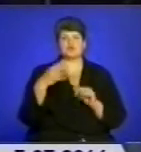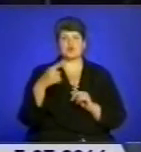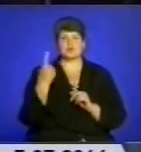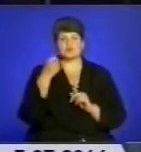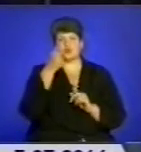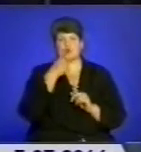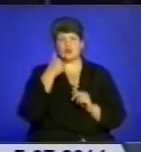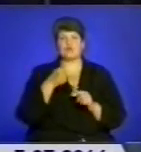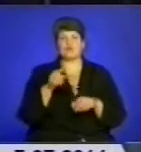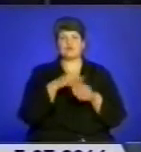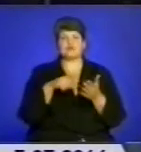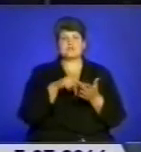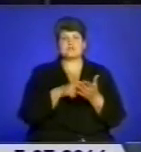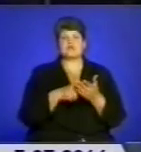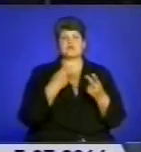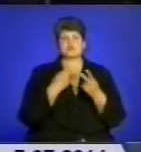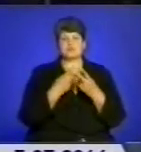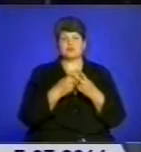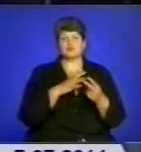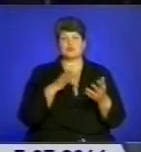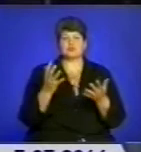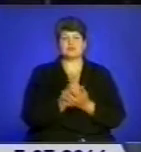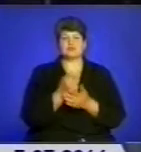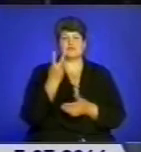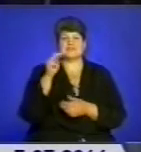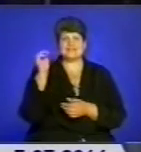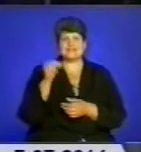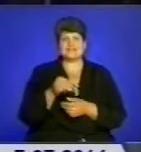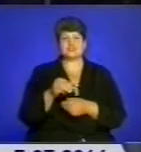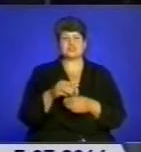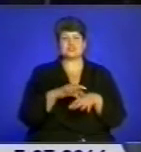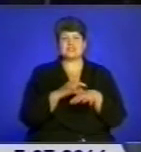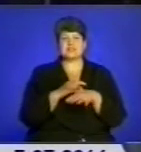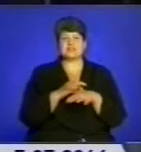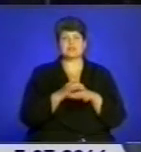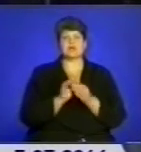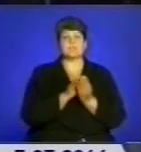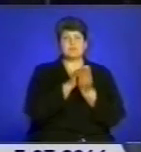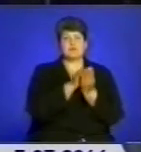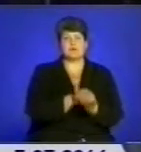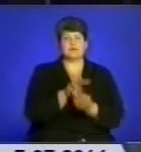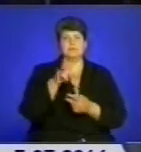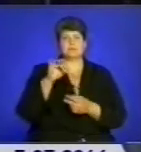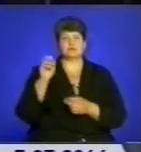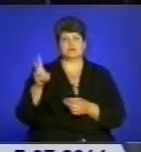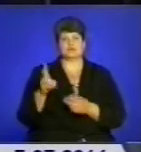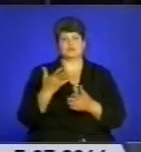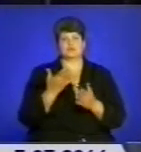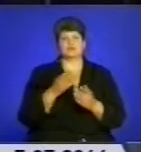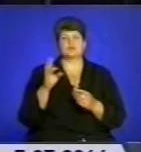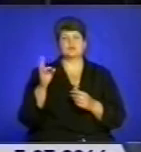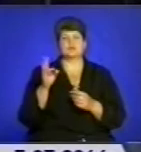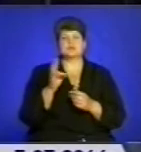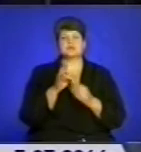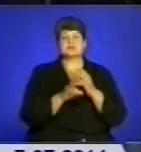тюрмі обласного центру було знайдено понад дві тисячі тіл закатованих, яких поховали на Миколинецькому кладовищі. Там відбувся